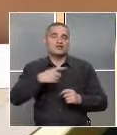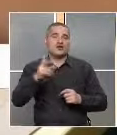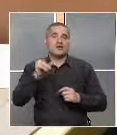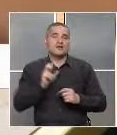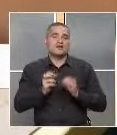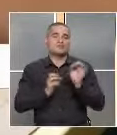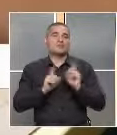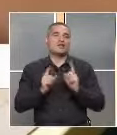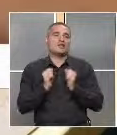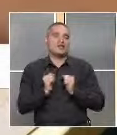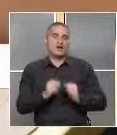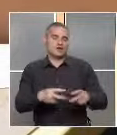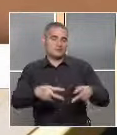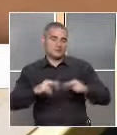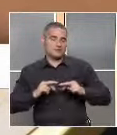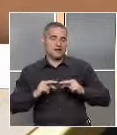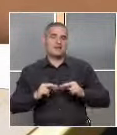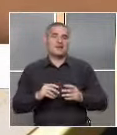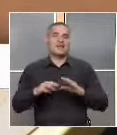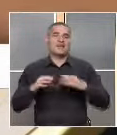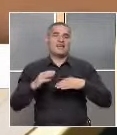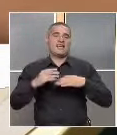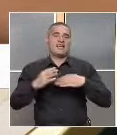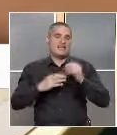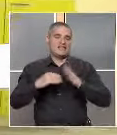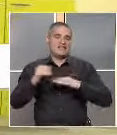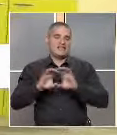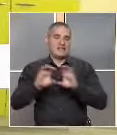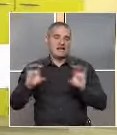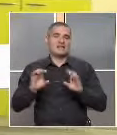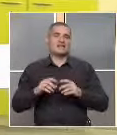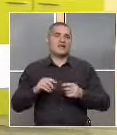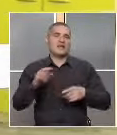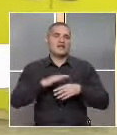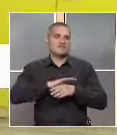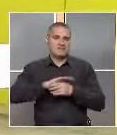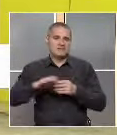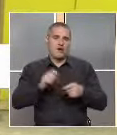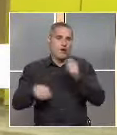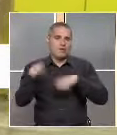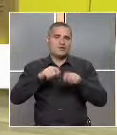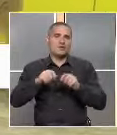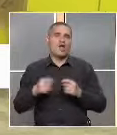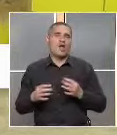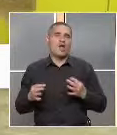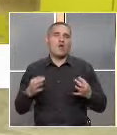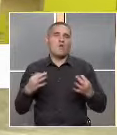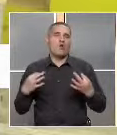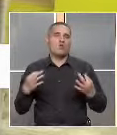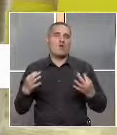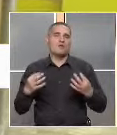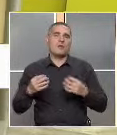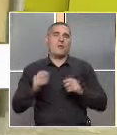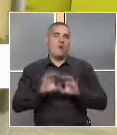никаква възвръщаемост. Сградата на центъра е с цял ремонтирана и е с модерно оборудване. Презпълнени са всяка вид специални